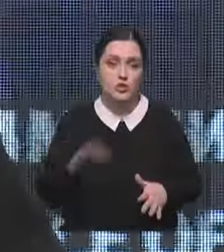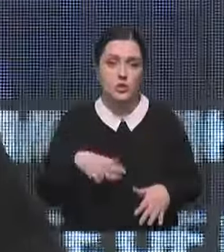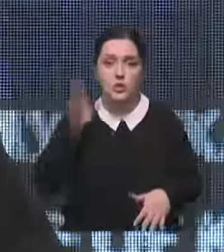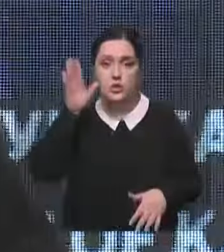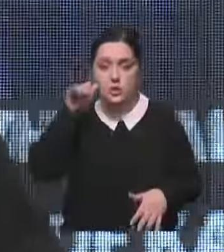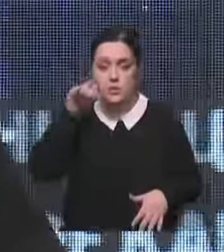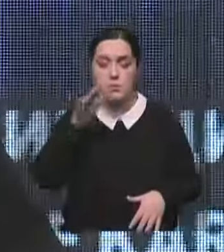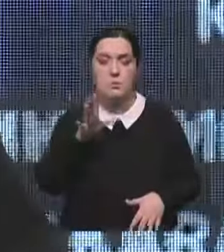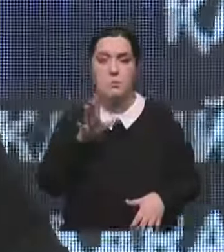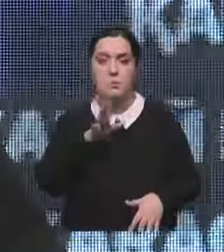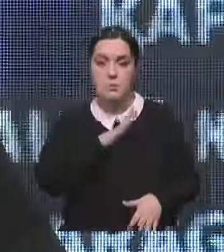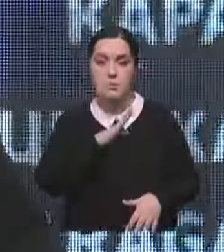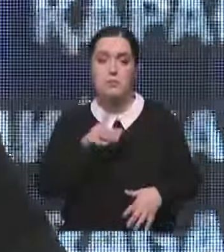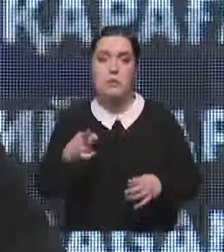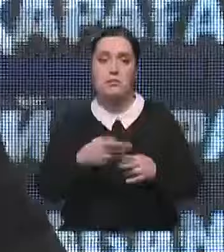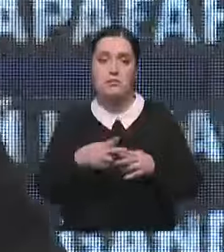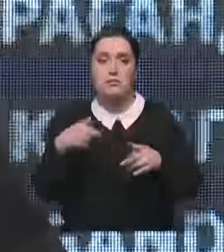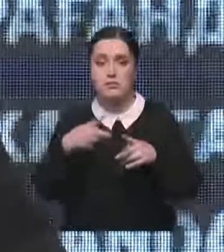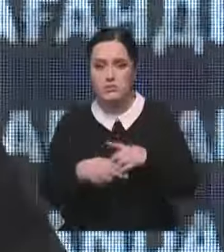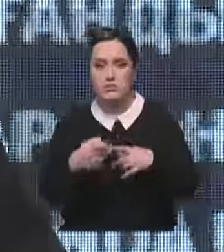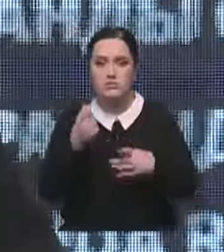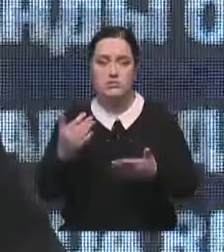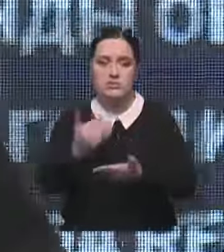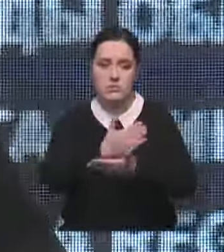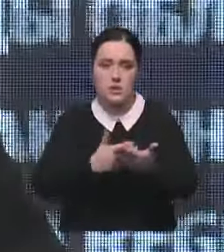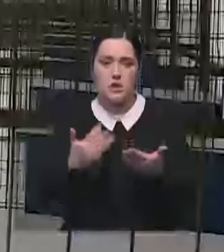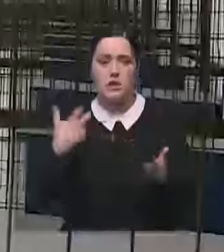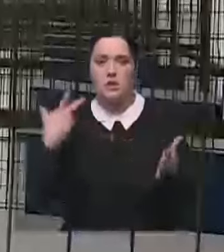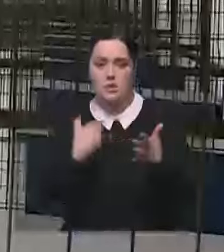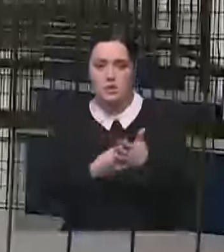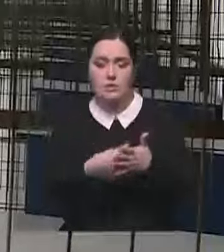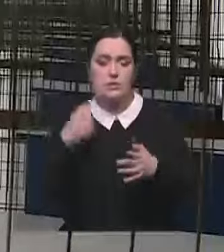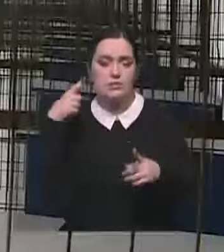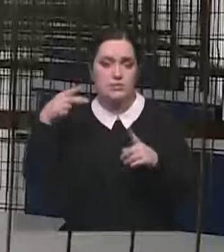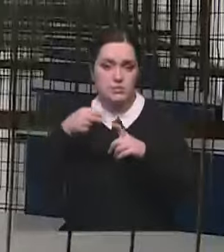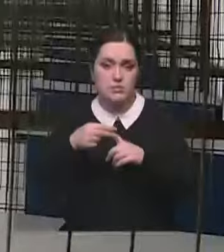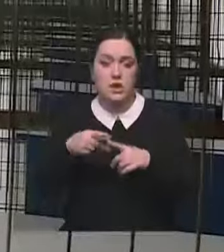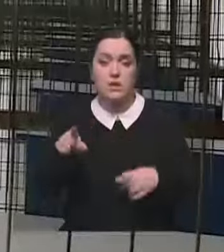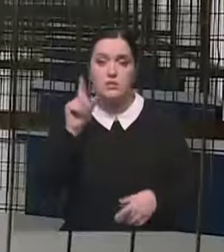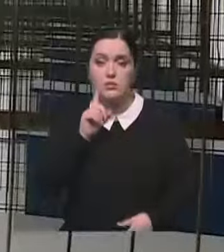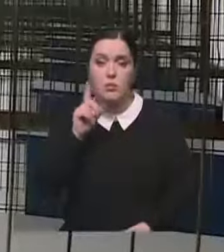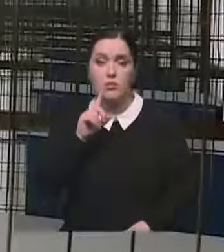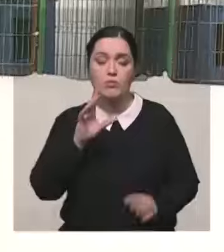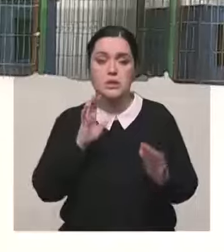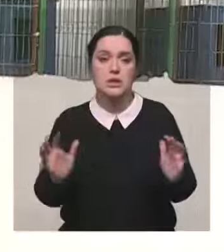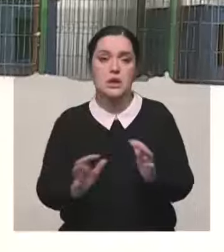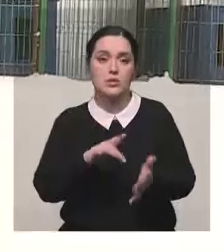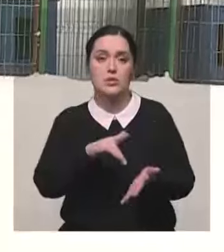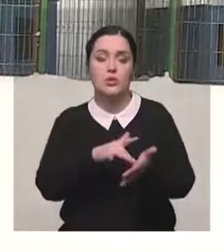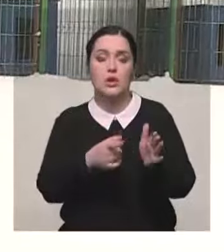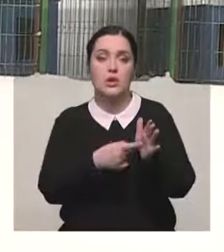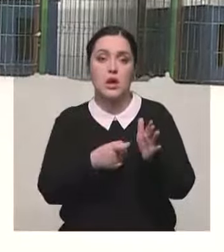провели стерилизацию, вакцинацию, идентификацию. А это долгожданный пункт временного содержания в Карганде.